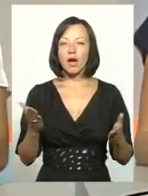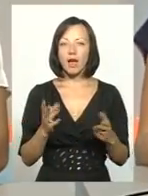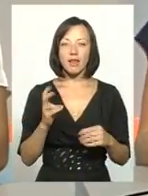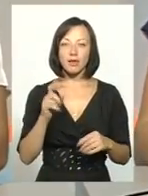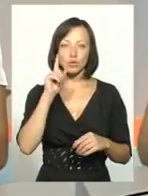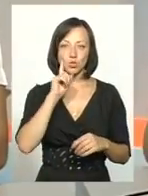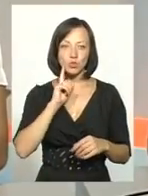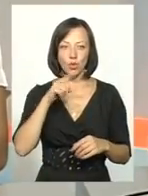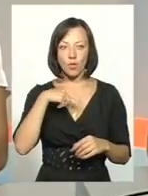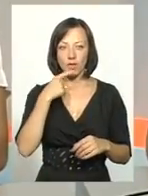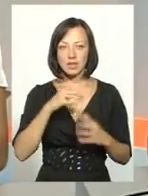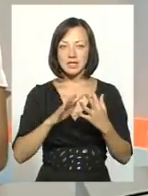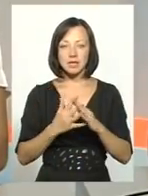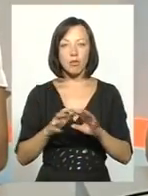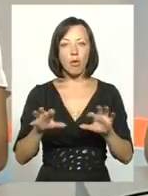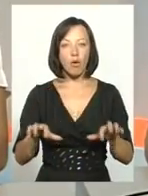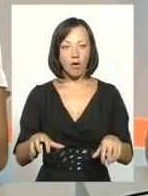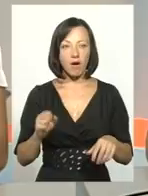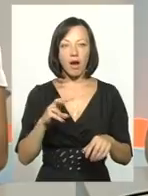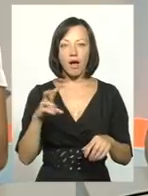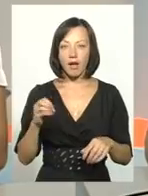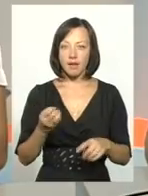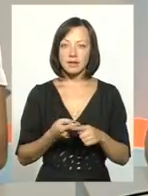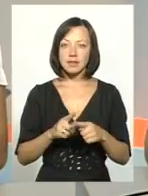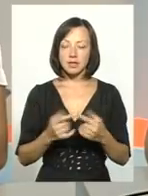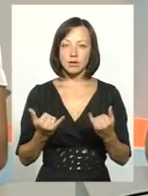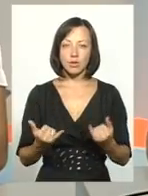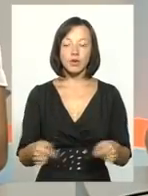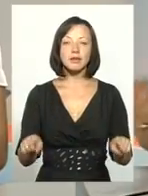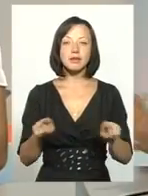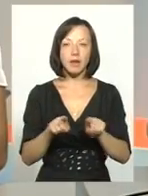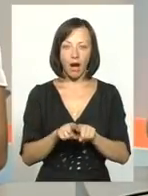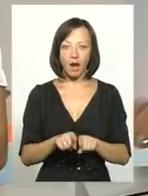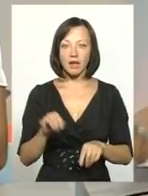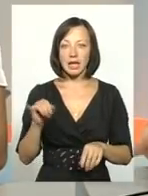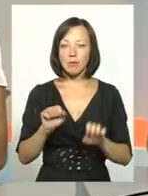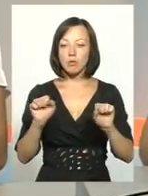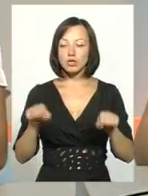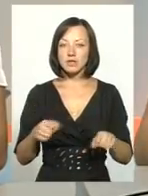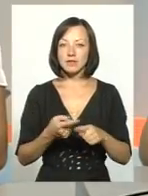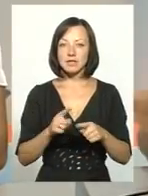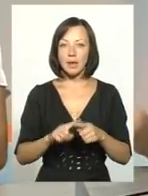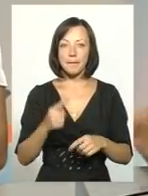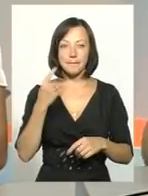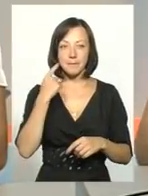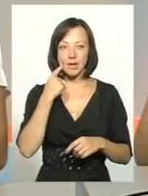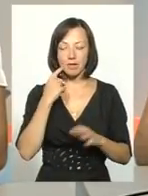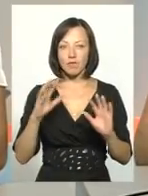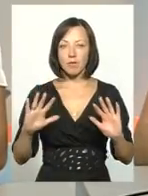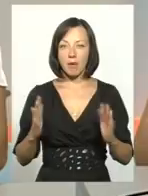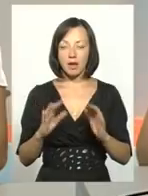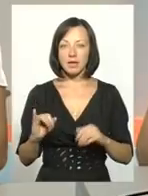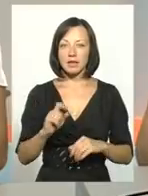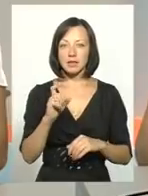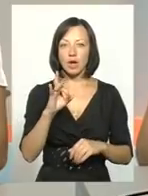дуже зручно говорити сільським головам, але це сьогодні насправді так. І от, можливо, цей прикрий випадок